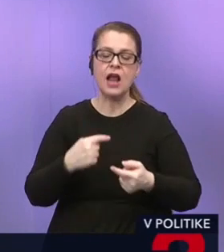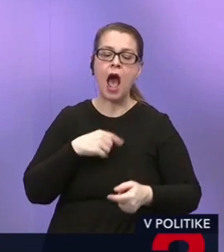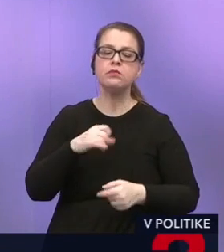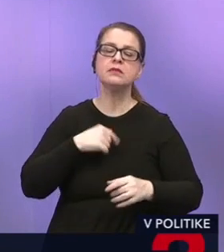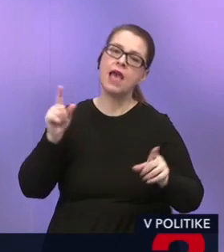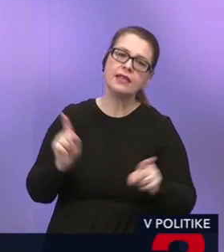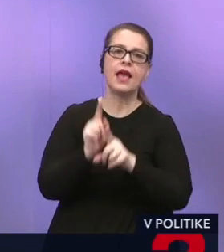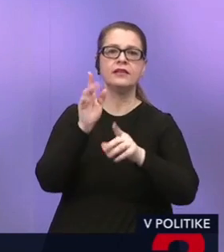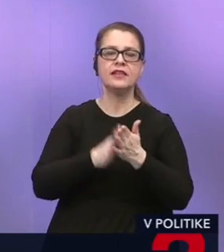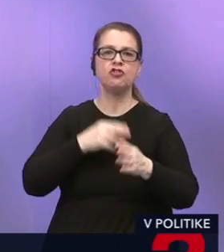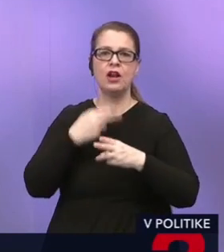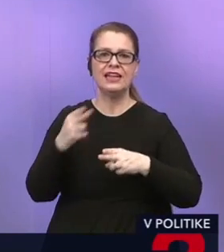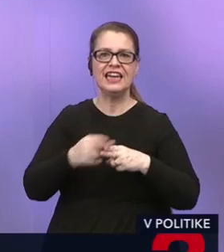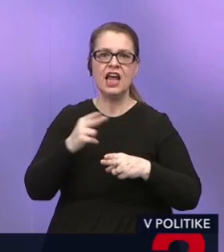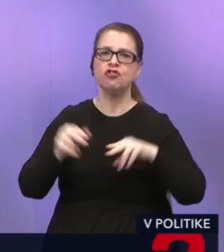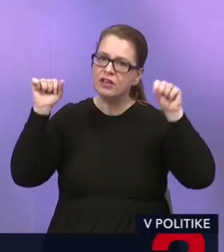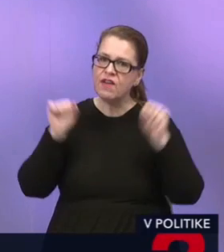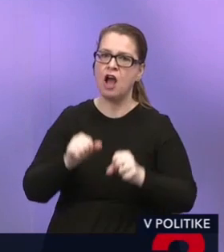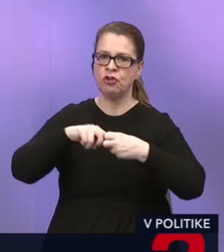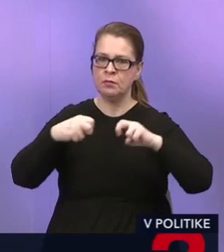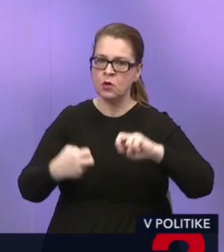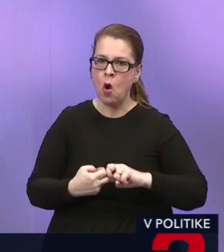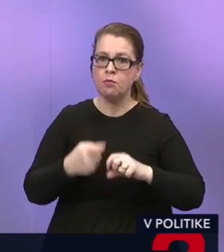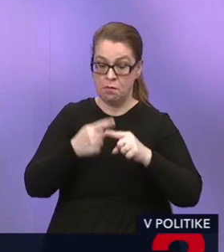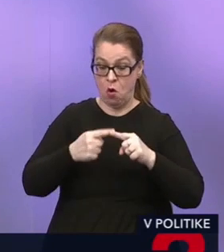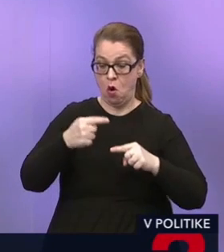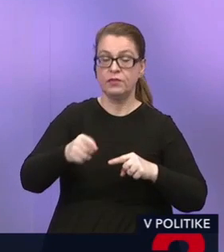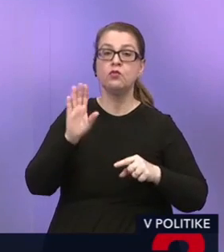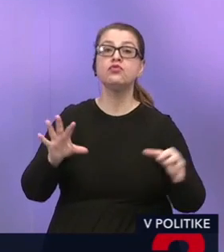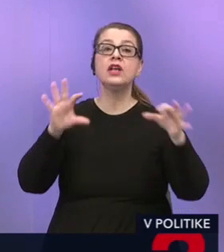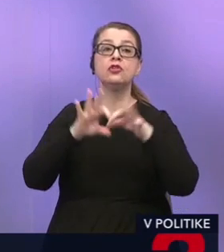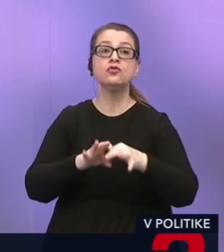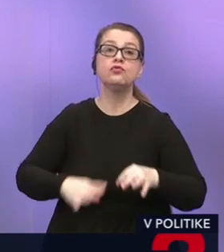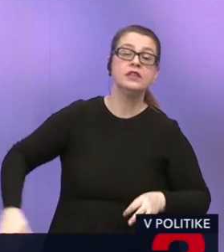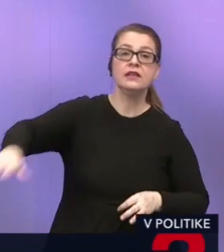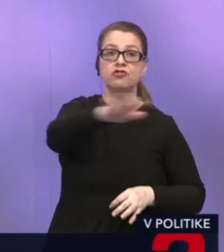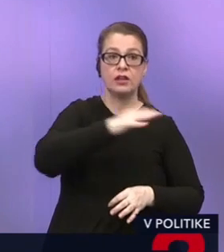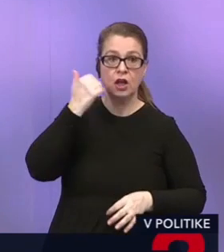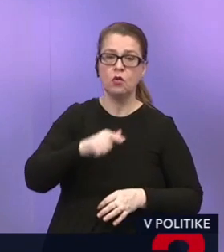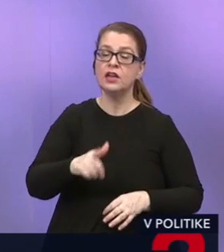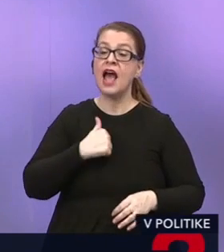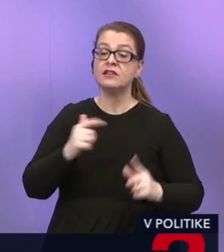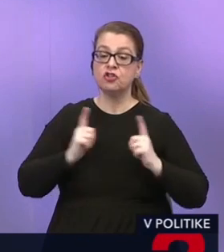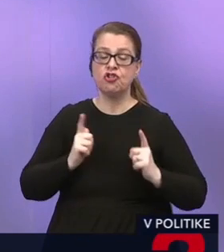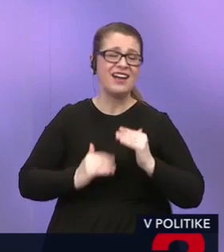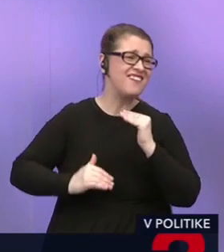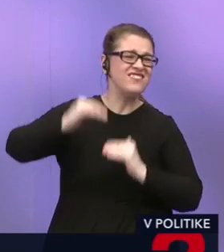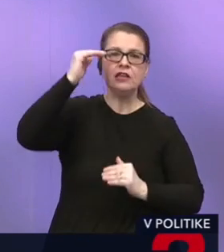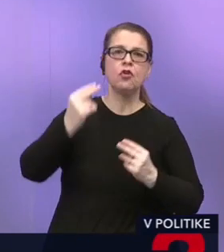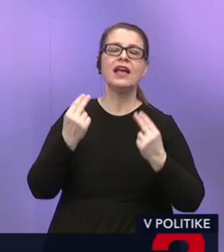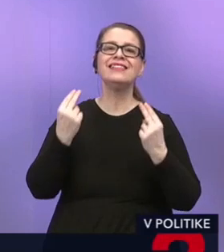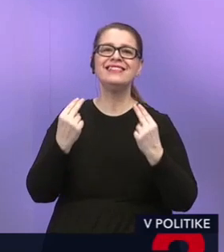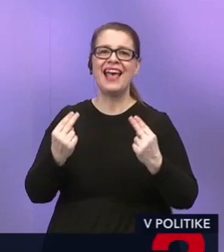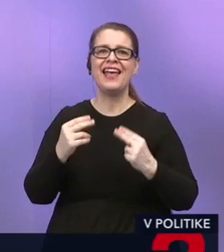okamžite začali riešiť závažný problém, ktorý sa onedlho dotkne takmer všetkých ľudí. Čaká nás dramatické zvyšovanie cien elektrické